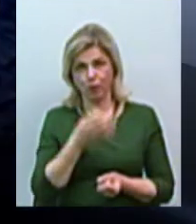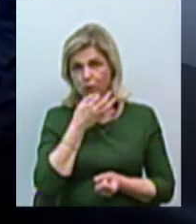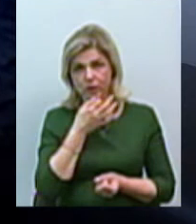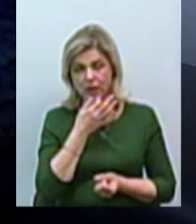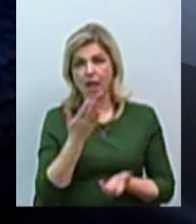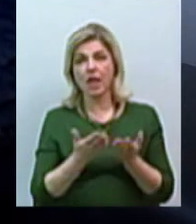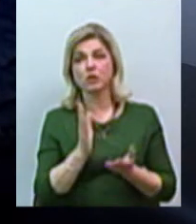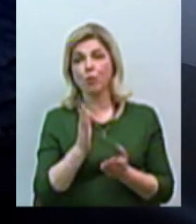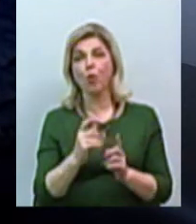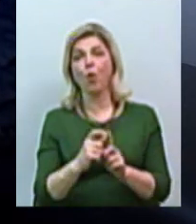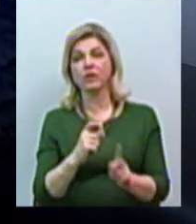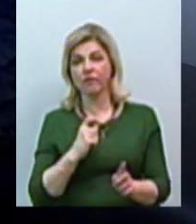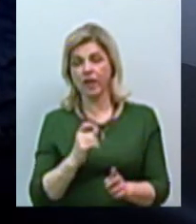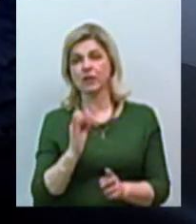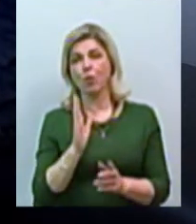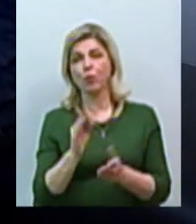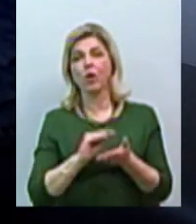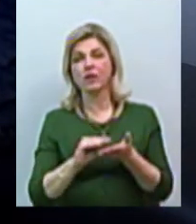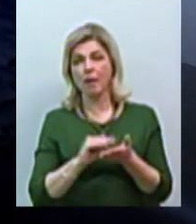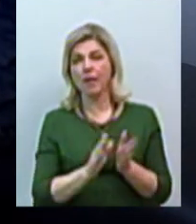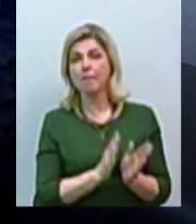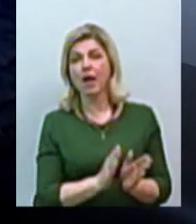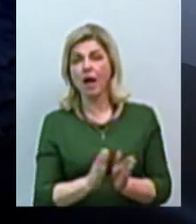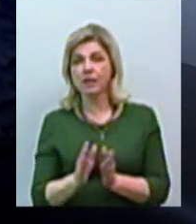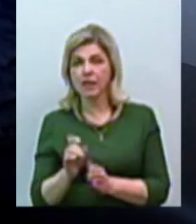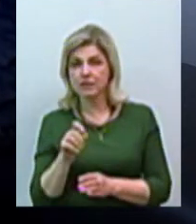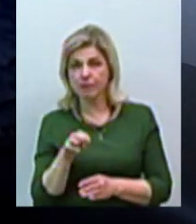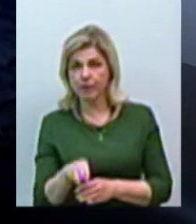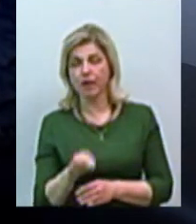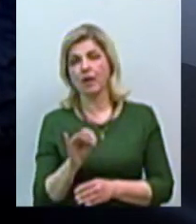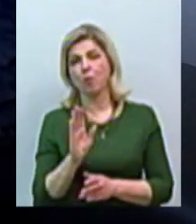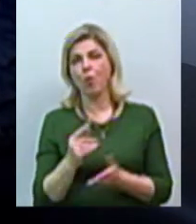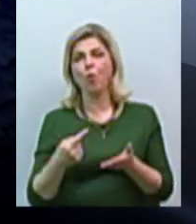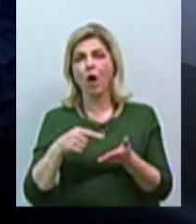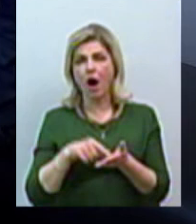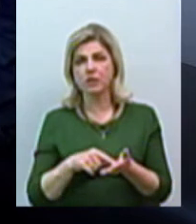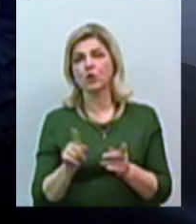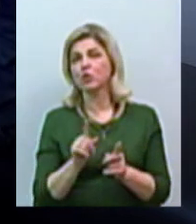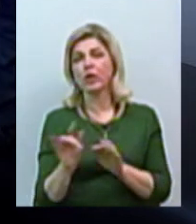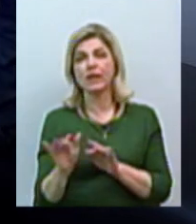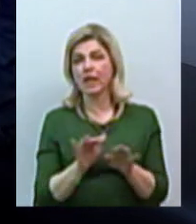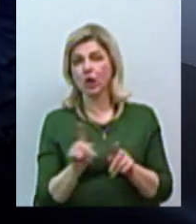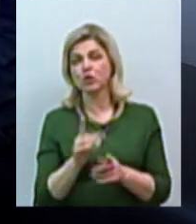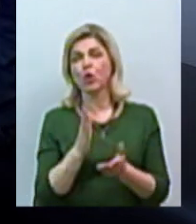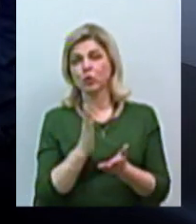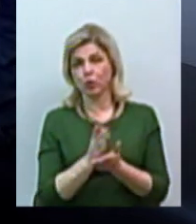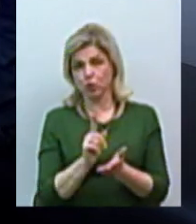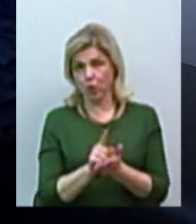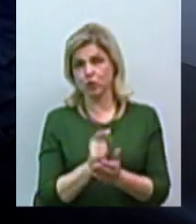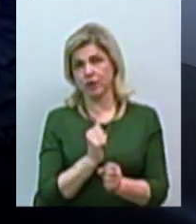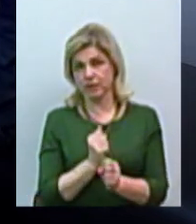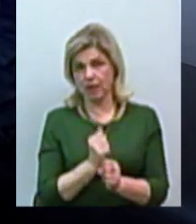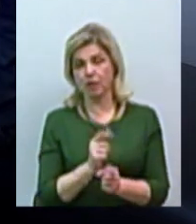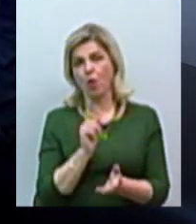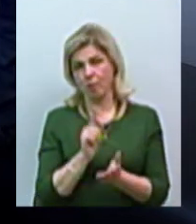буде відповідь і в ній буде зазначений механізм або вказані якісь певні дії, які ми маємо вчинити, ми обов